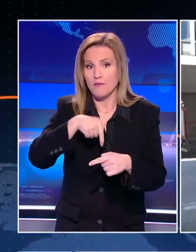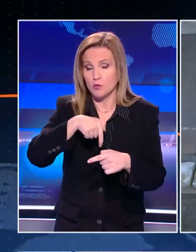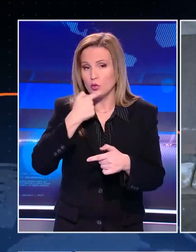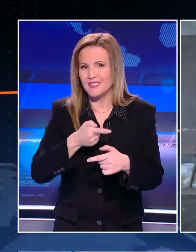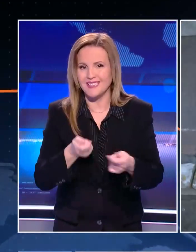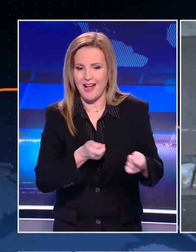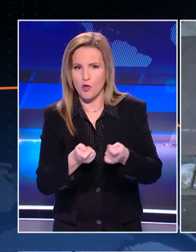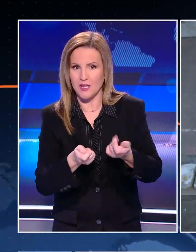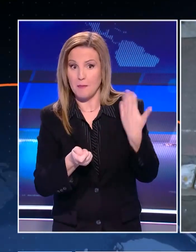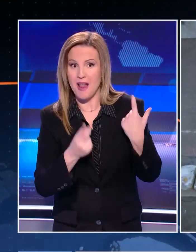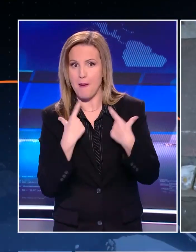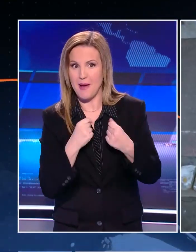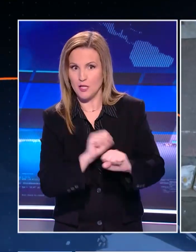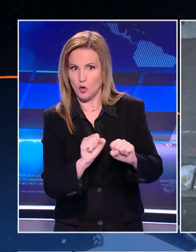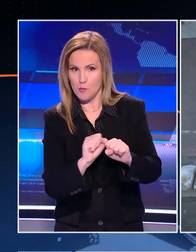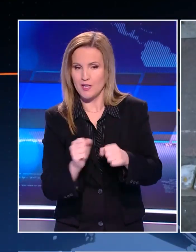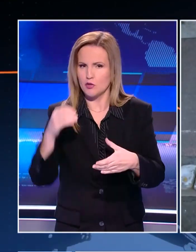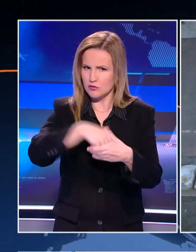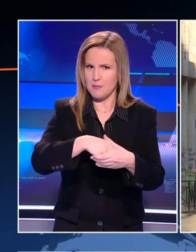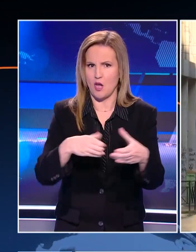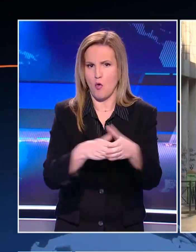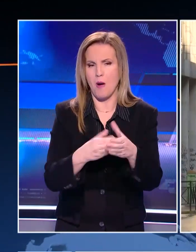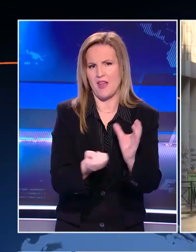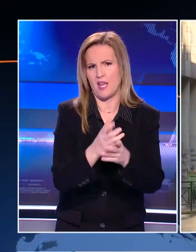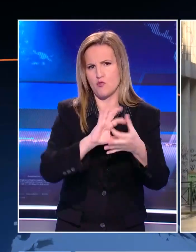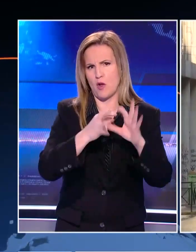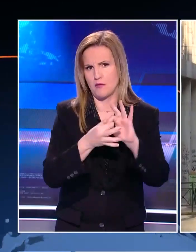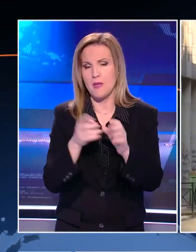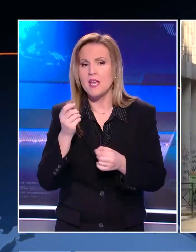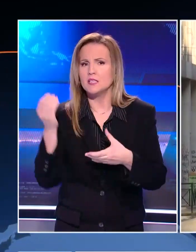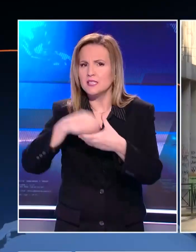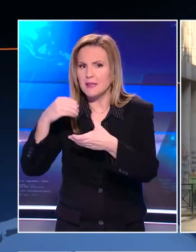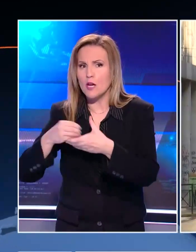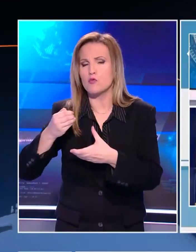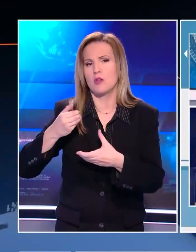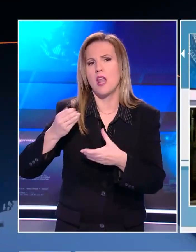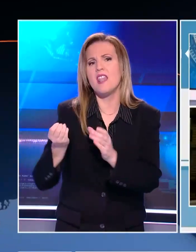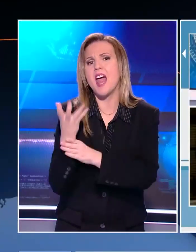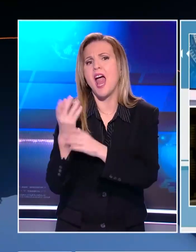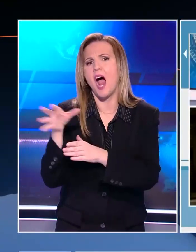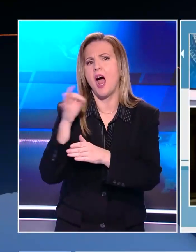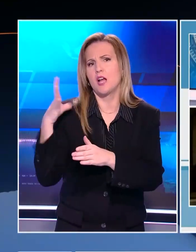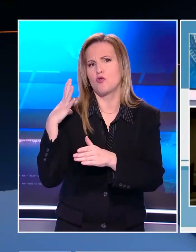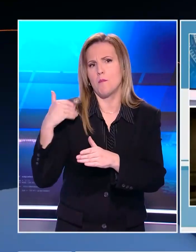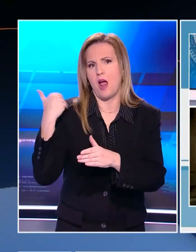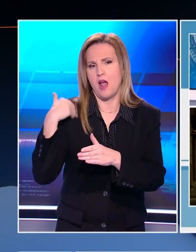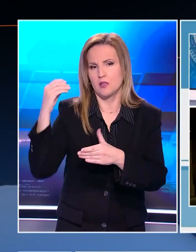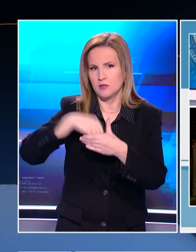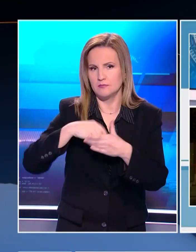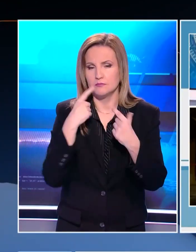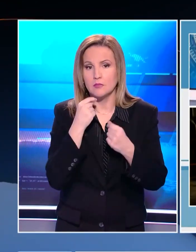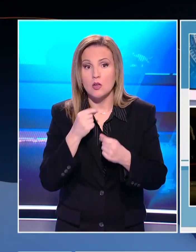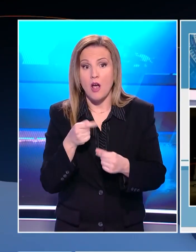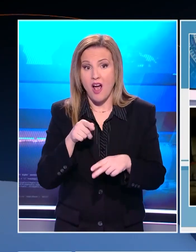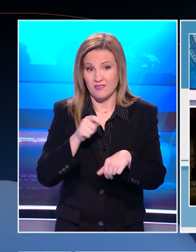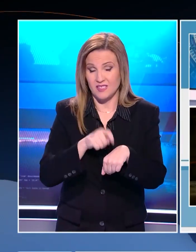έγινε με την καθοδήγηση παλαιών στελεχών της τρομοκρατίας και να εκτελέστηκε από νέα άγνωστα στις αρχές άτομα. Είναι προφανές ότι είναι μία από τις πιο